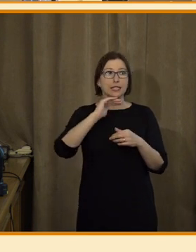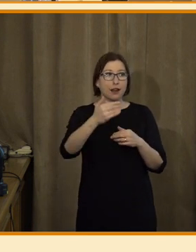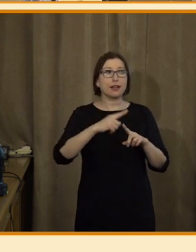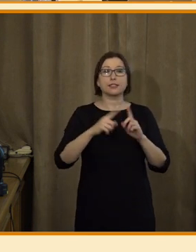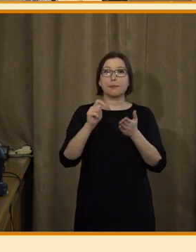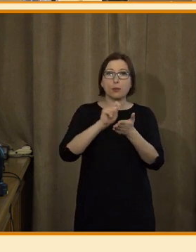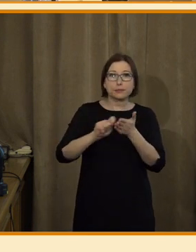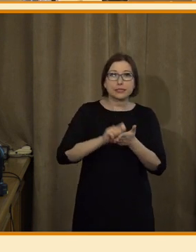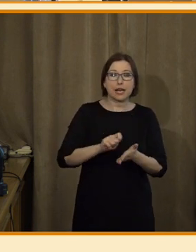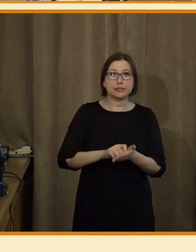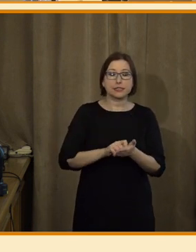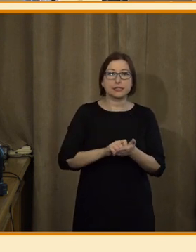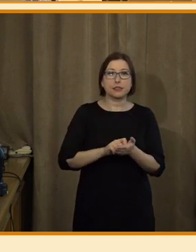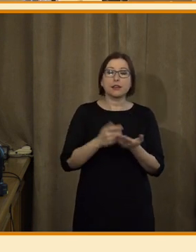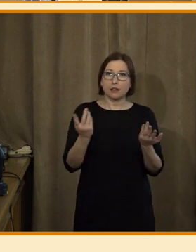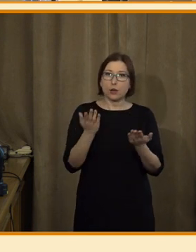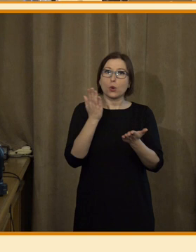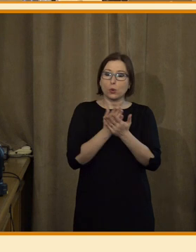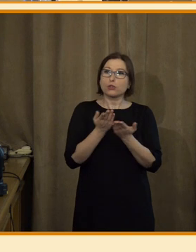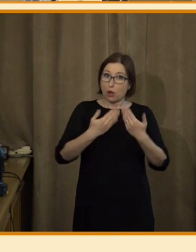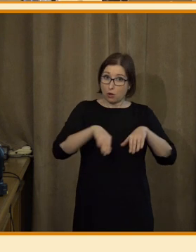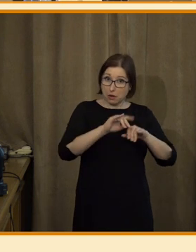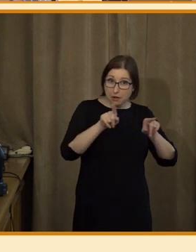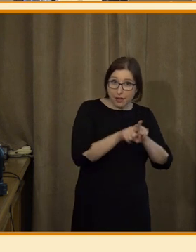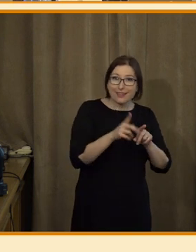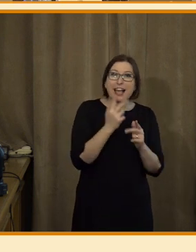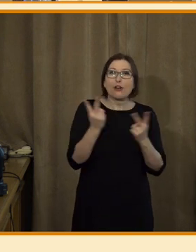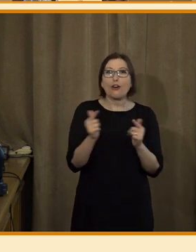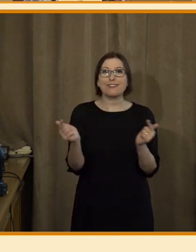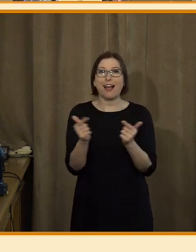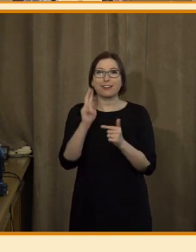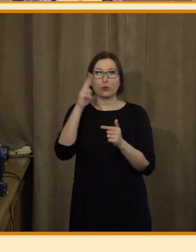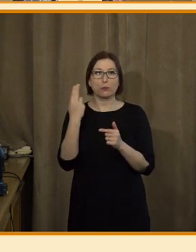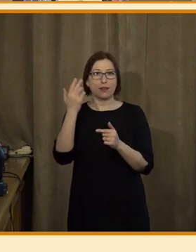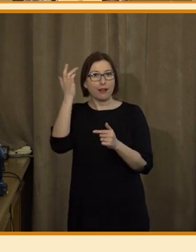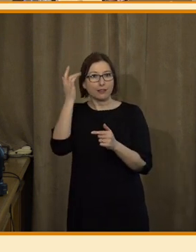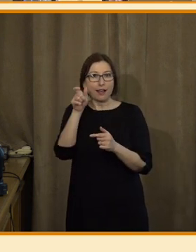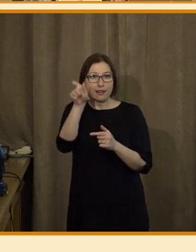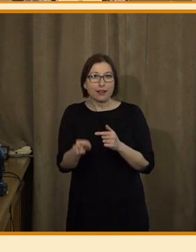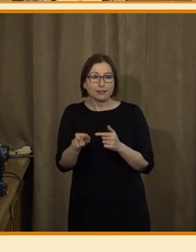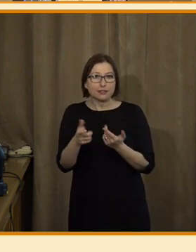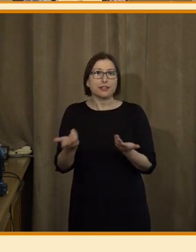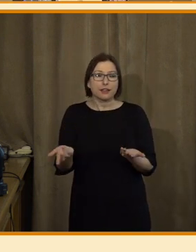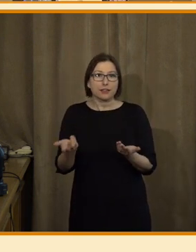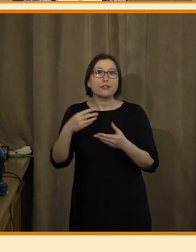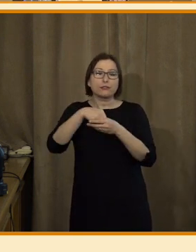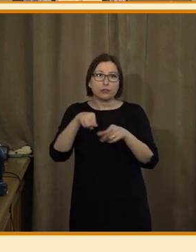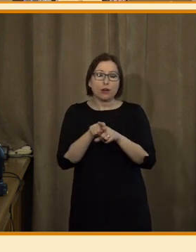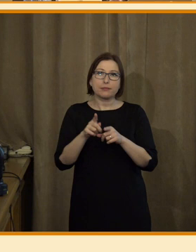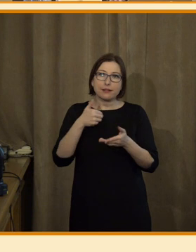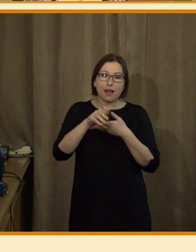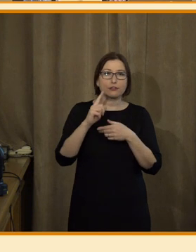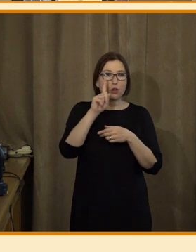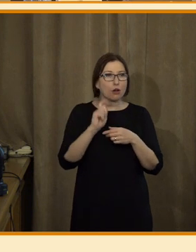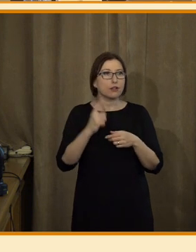psaní, a v podstatě jsou nahrazeni tou umělou inteligencí. Tam je opět celá řada otázek,